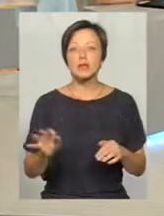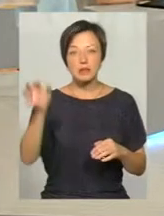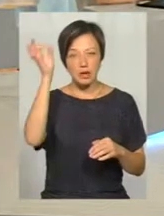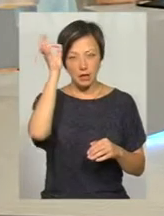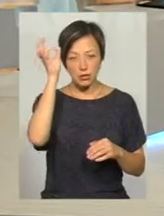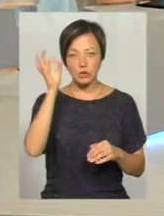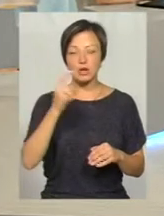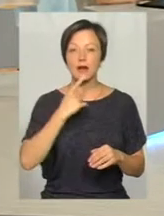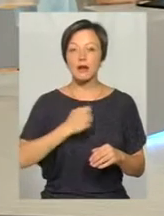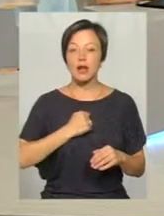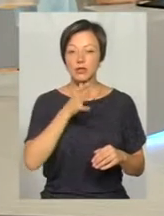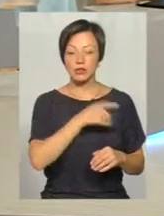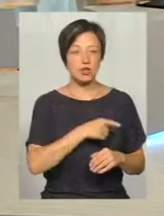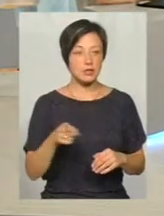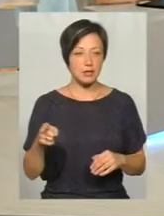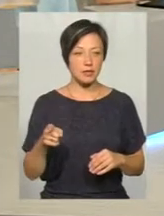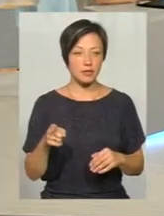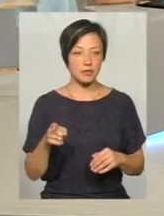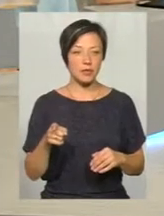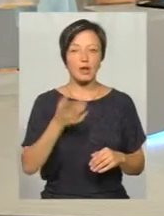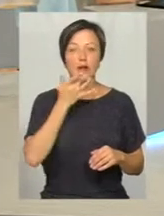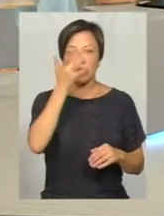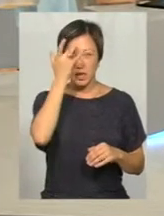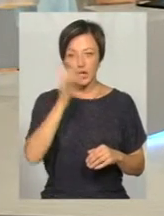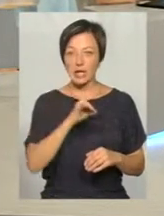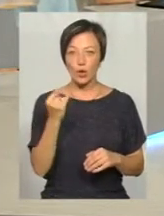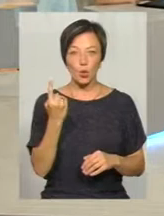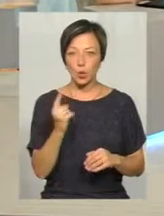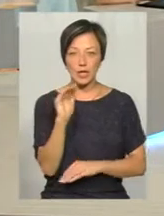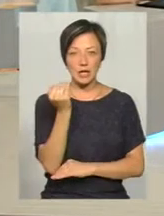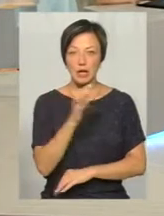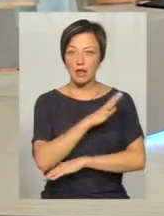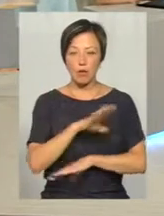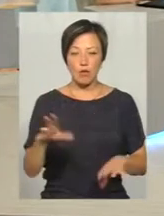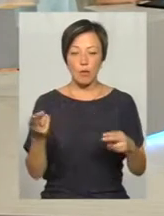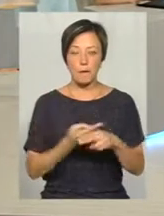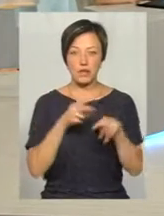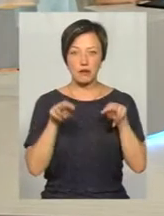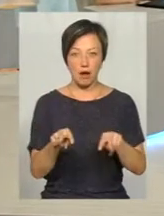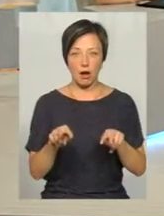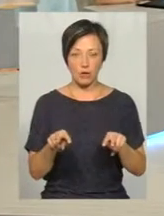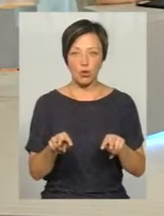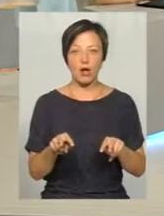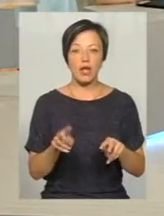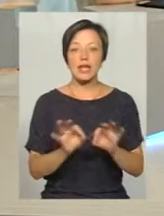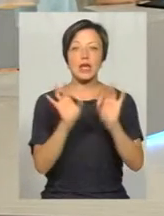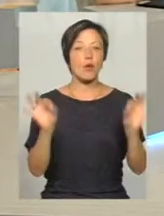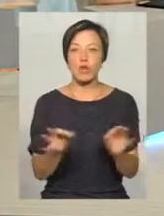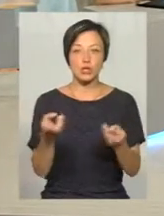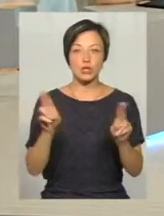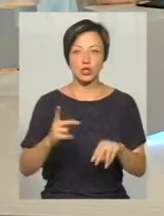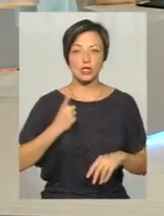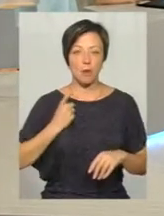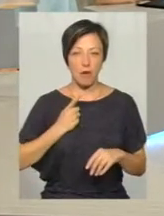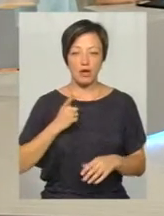Згадуючи радянські часи, влітку ні одної дитини не було без нагляду, тобто, вона ніколи не залишалася